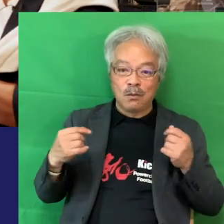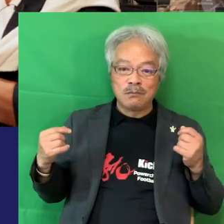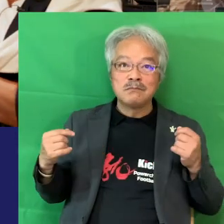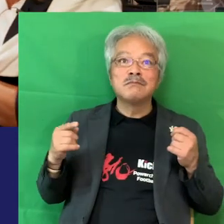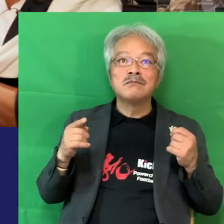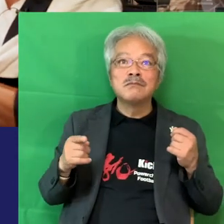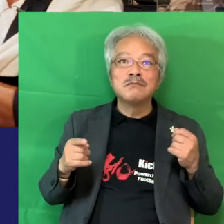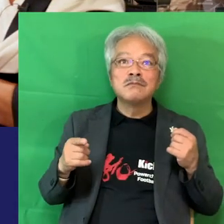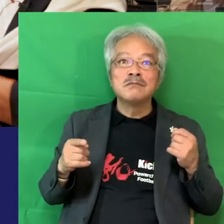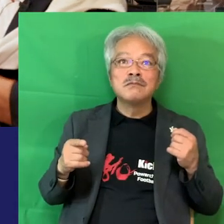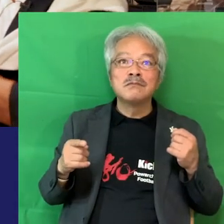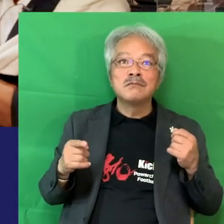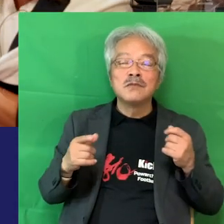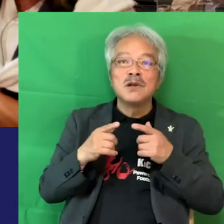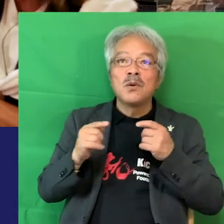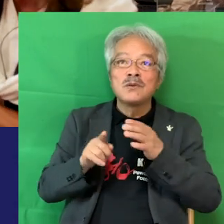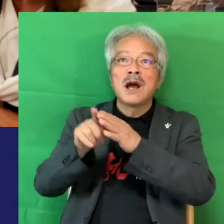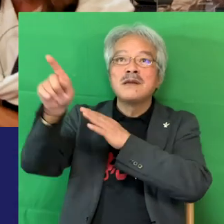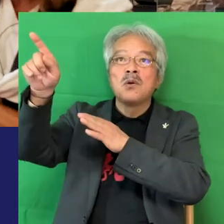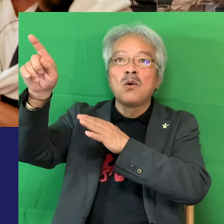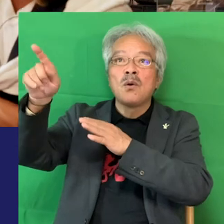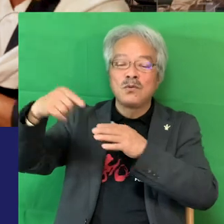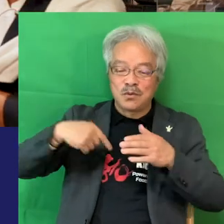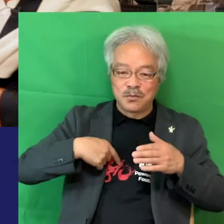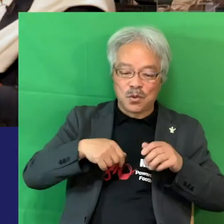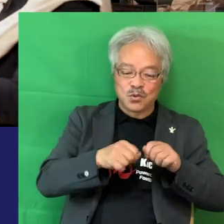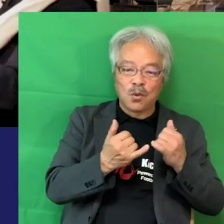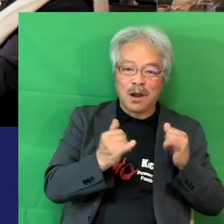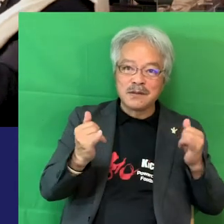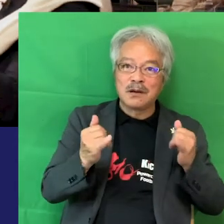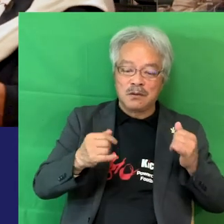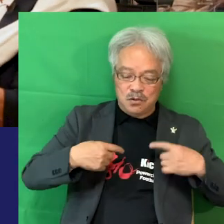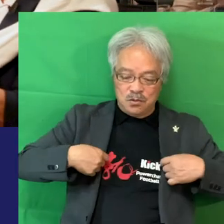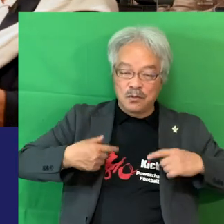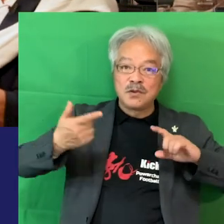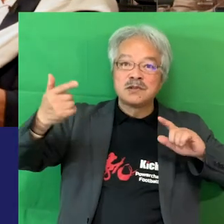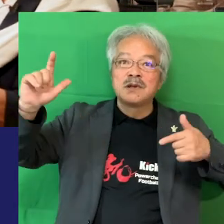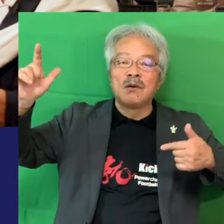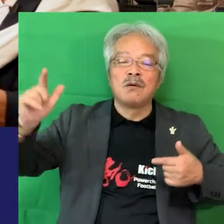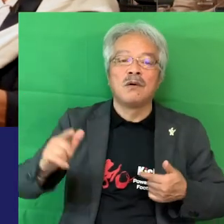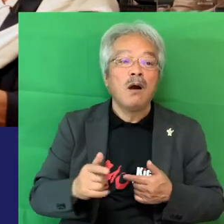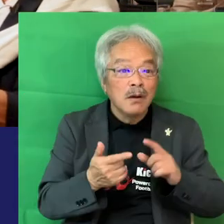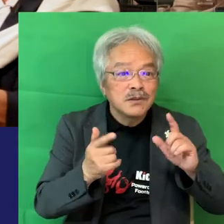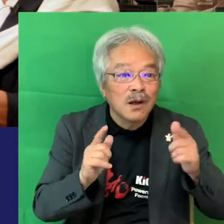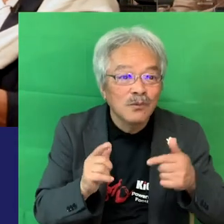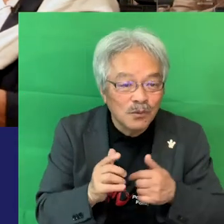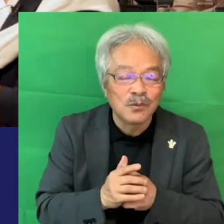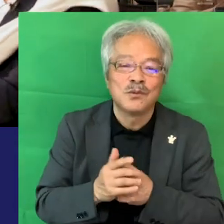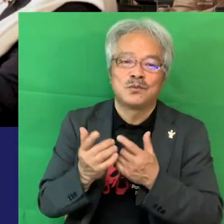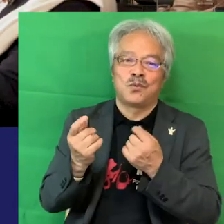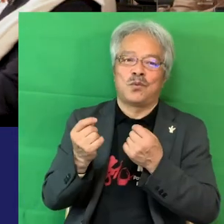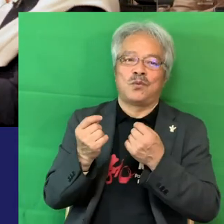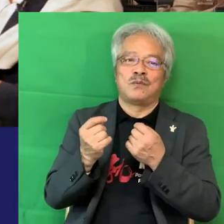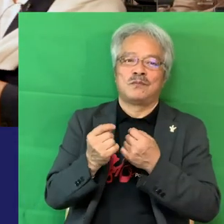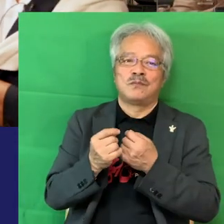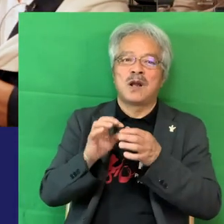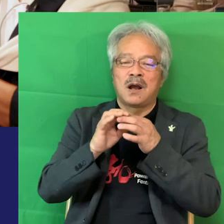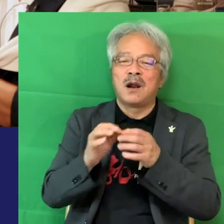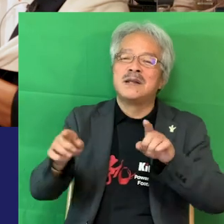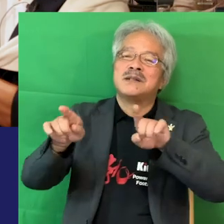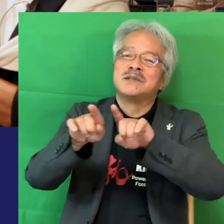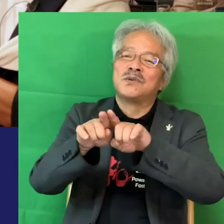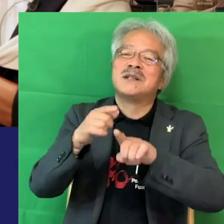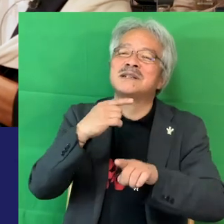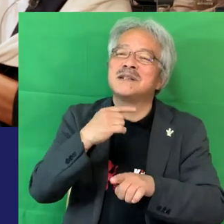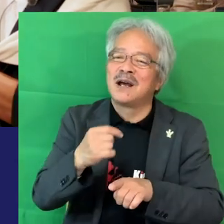じユニフォも着れないの?って一緒じゃないんだ一緒じゃないんですよこれ7団体統括したんですけどまだ同じユニフームも着れてはいないんですよ